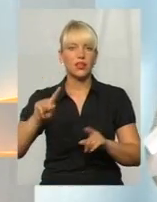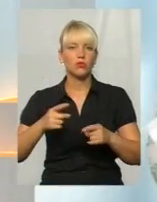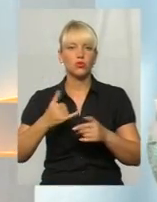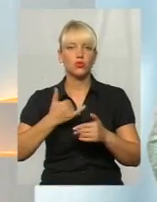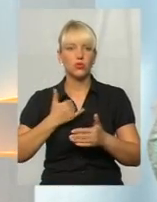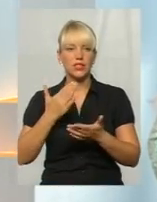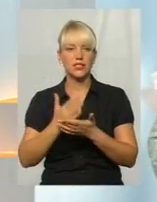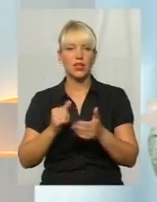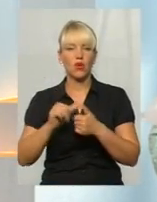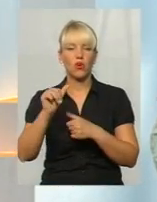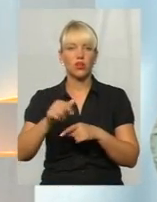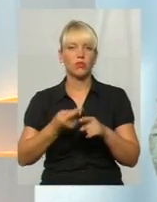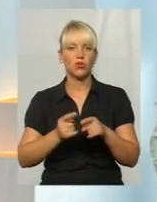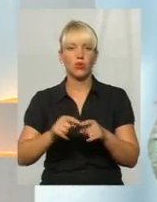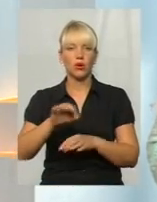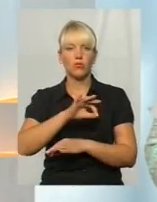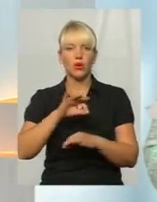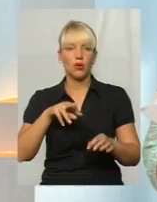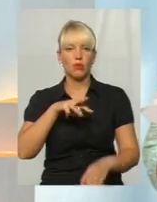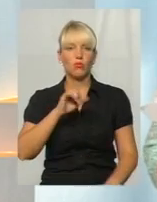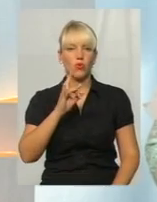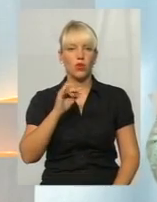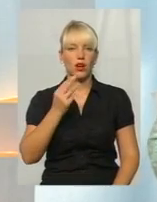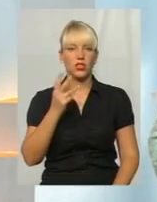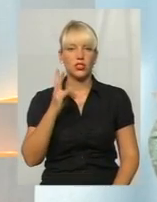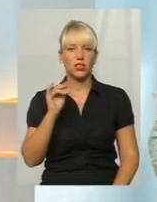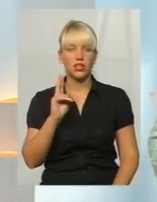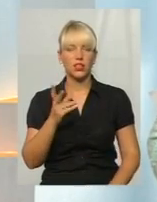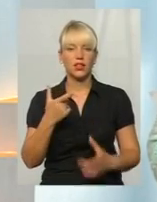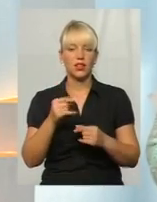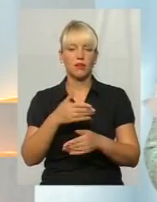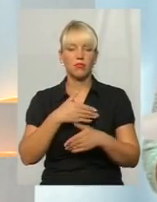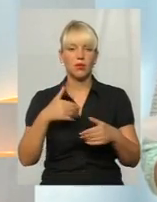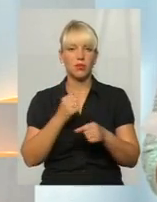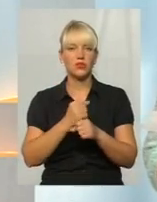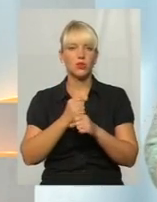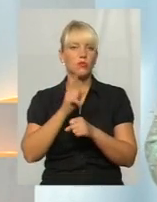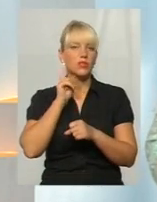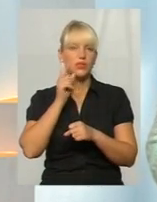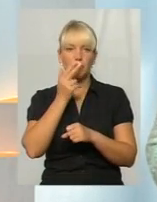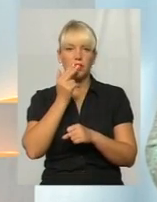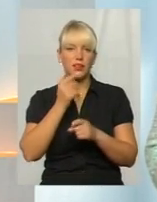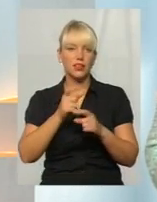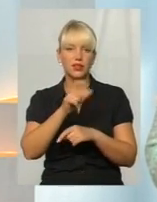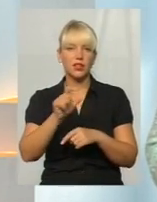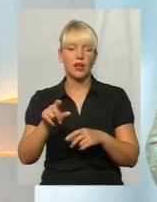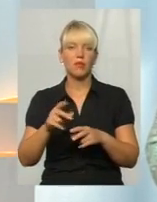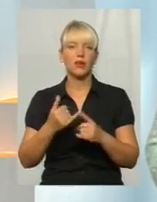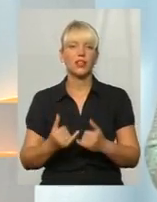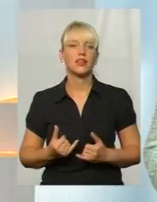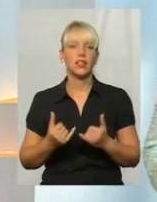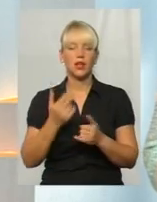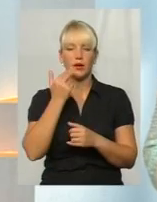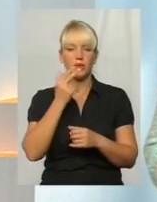Крім того, нас є проєкт «Мурашник», де ми працюємо з підлітками, і ми навіть для підлітків, які навіть не є